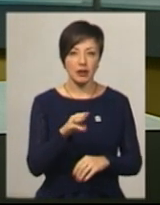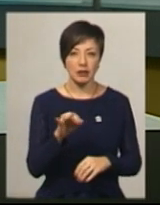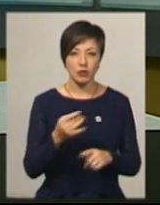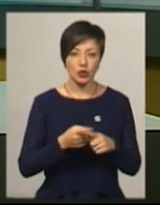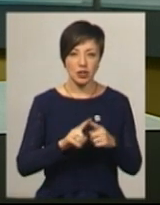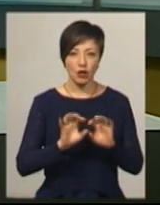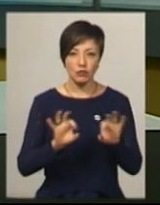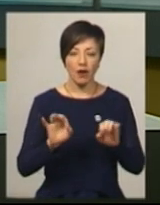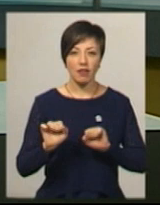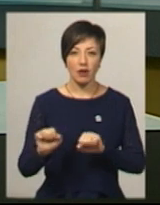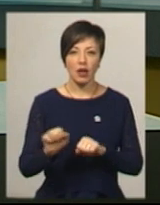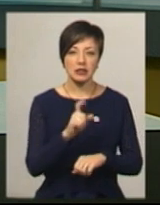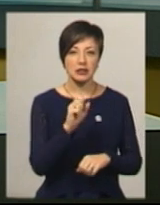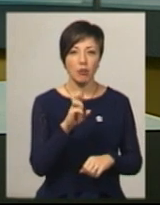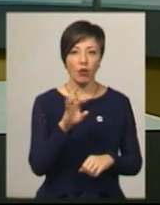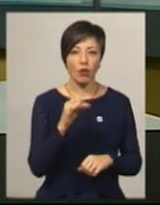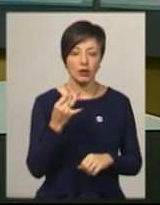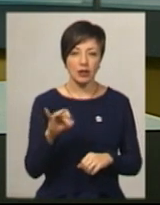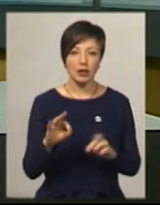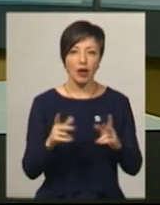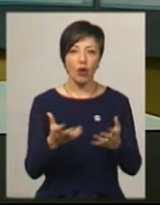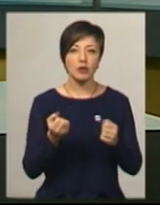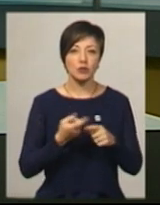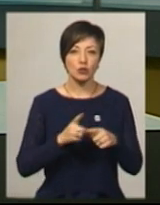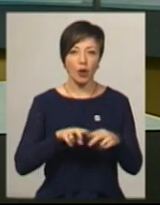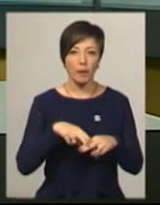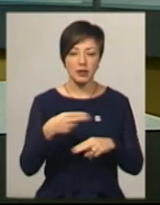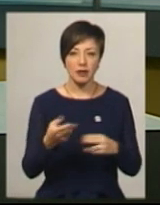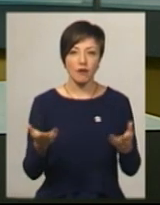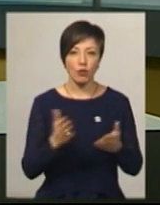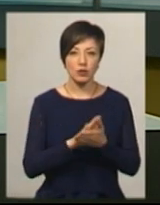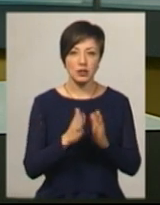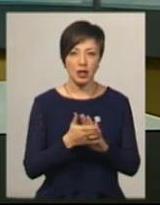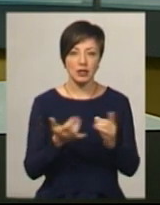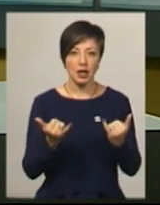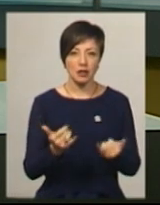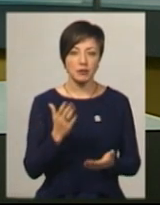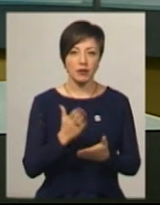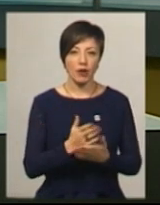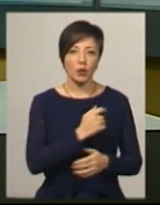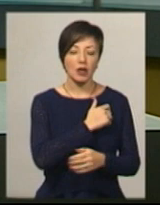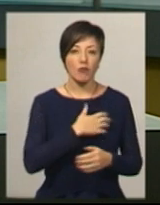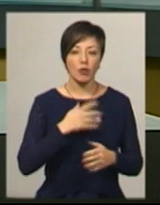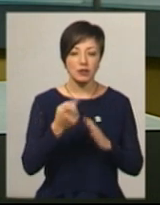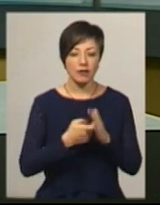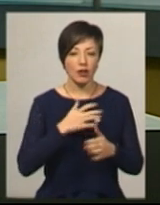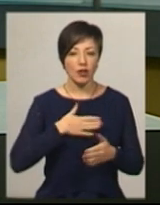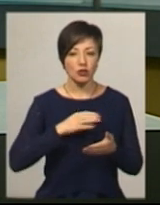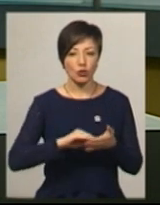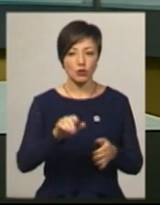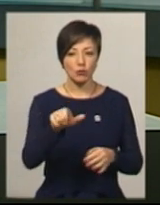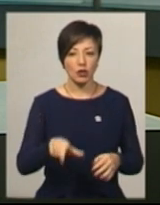розповів адвокат Антон Заболотний. Як отримати цю компенсацію та в якому стані наразі перебувають травмовані, дізнавалась наша